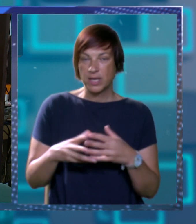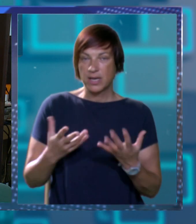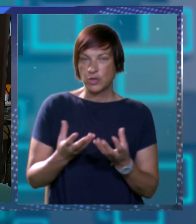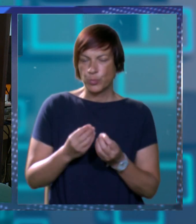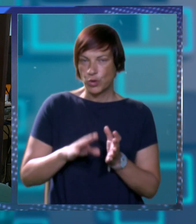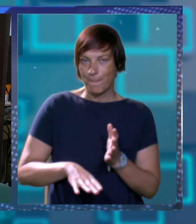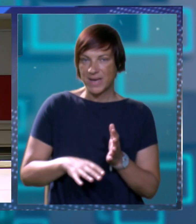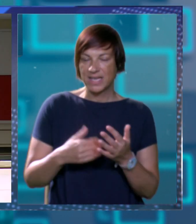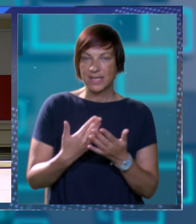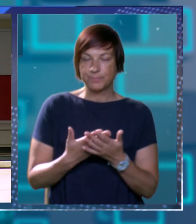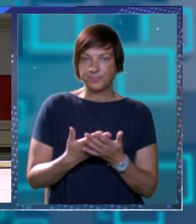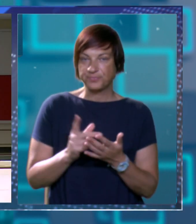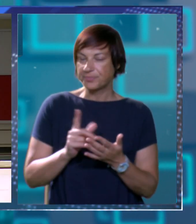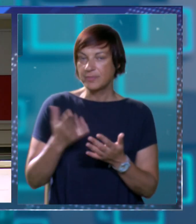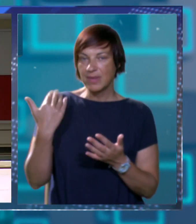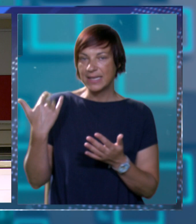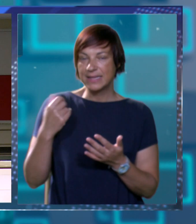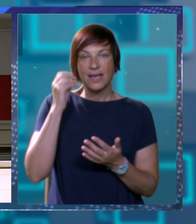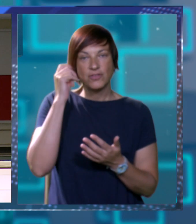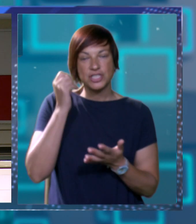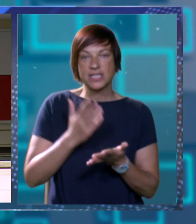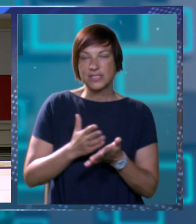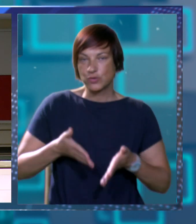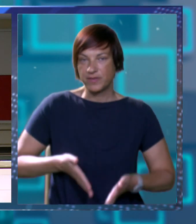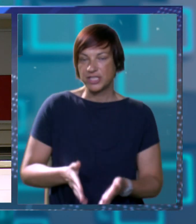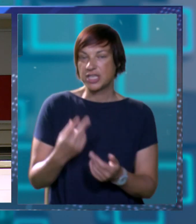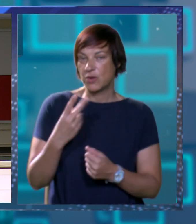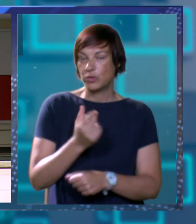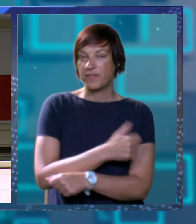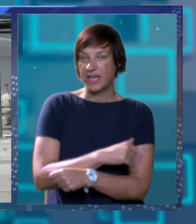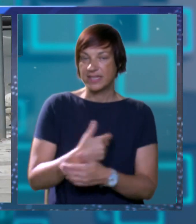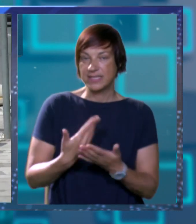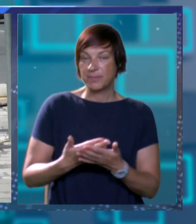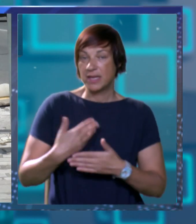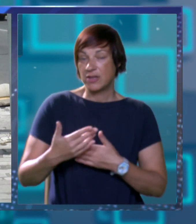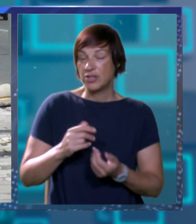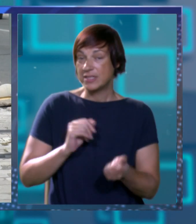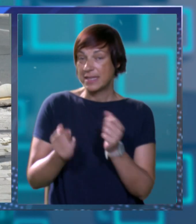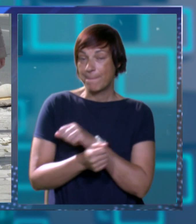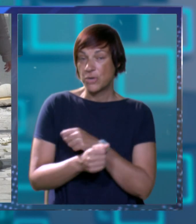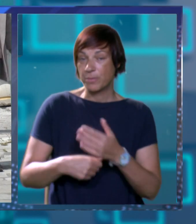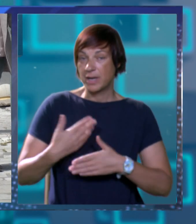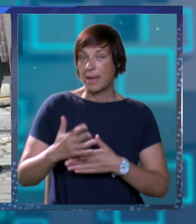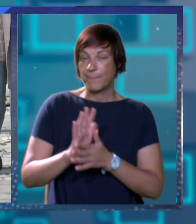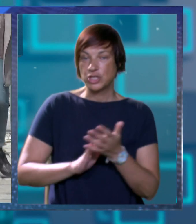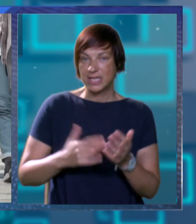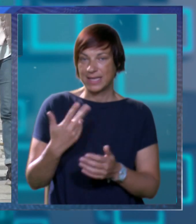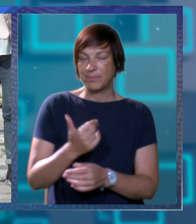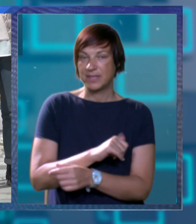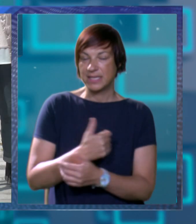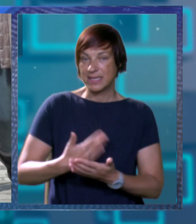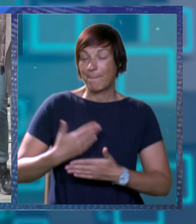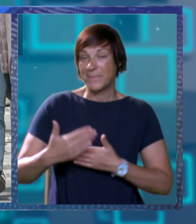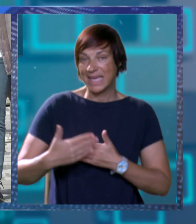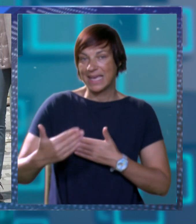jako malo ne tako davno žene su većinom rađale u svojim 20-ima no taj se trend primjetno pomaknuo na početek 30